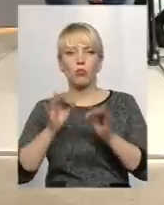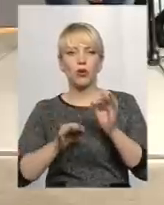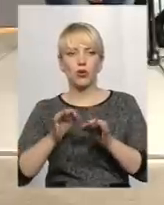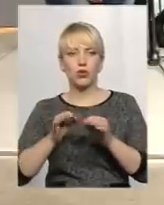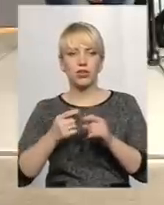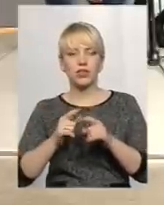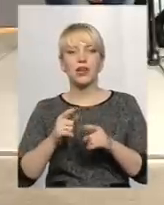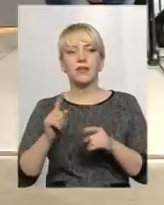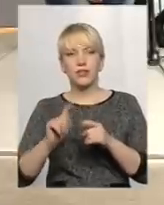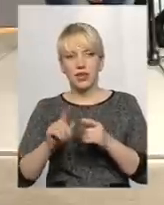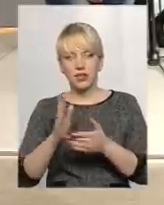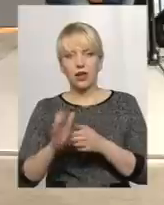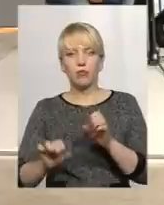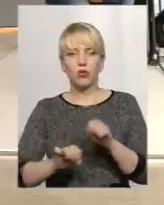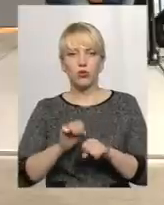Це є порушення?